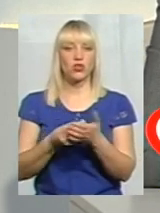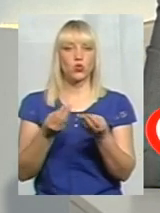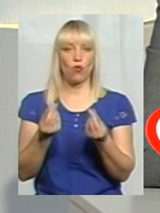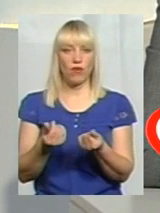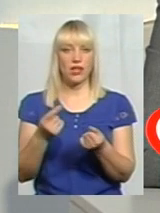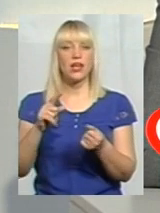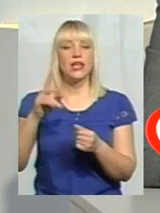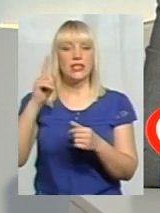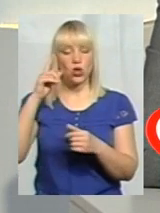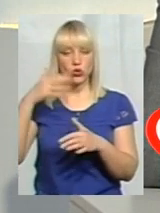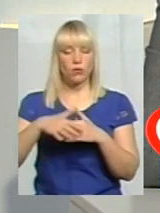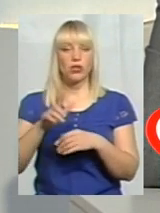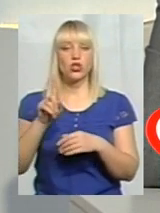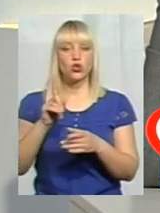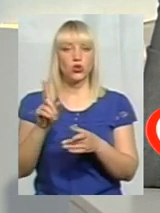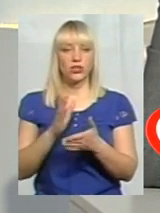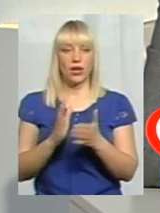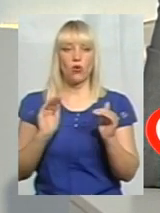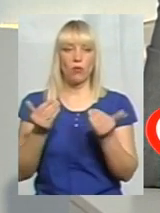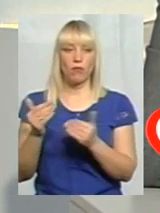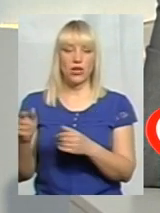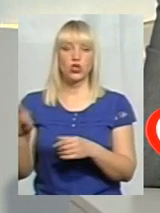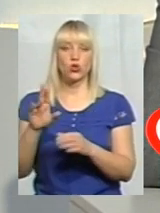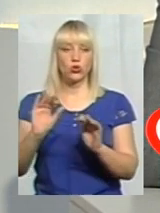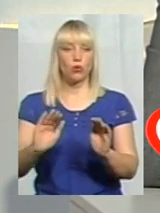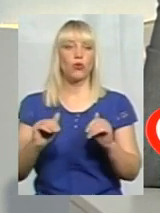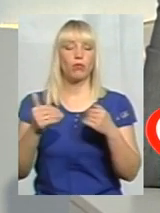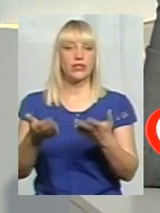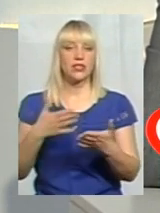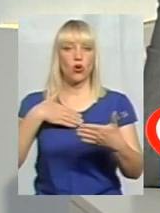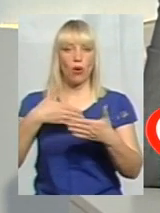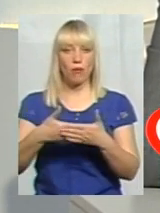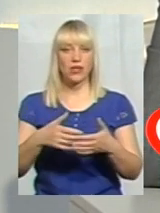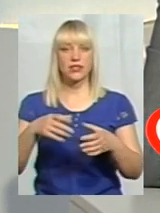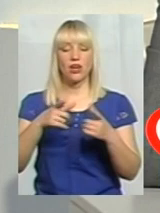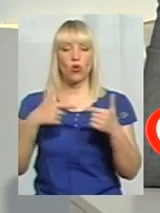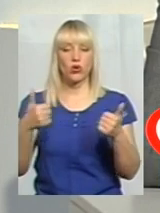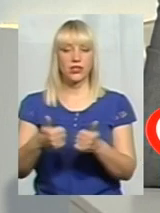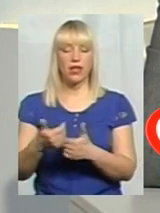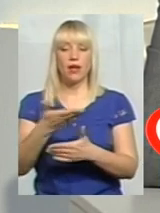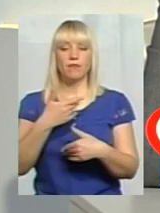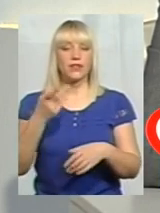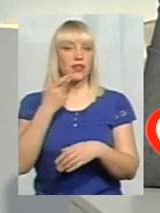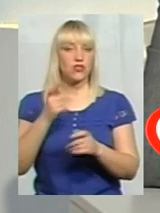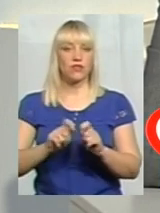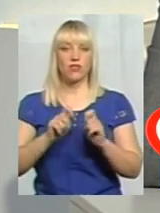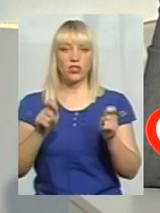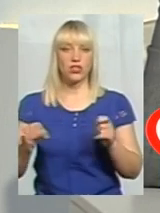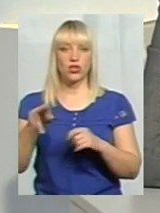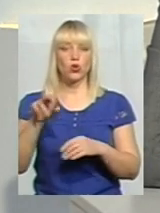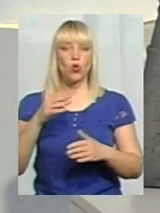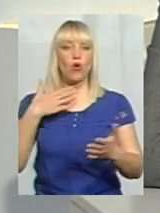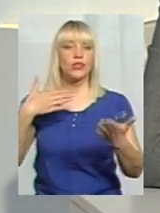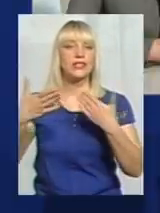це є обмеження. Щодо пропозиції від громадських організацій, і ми завжди відкриті до діалогу, будь ласка, пропонуйте,